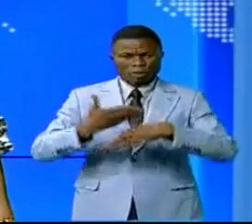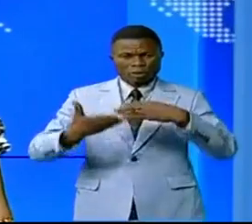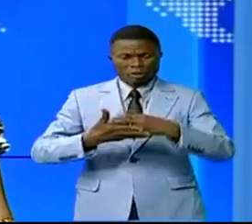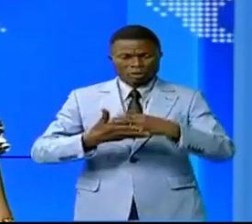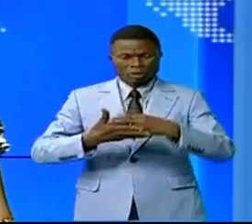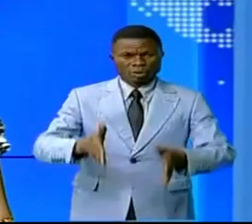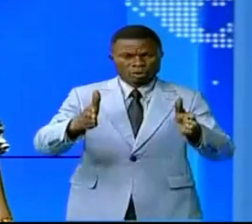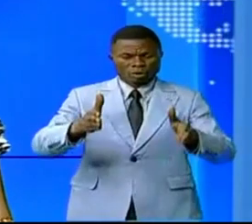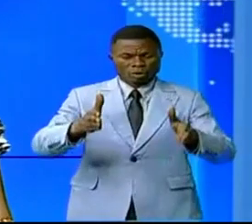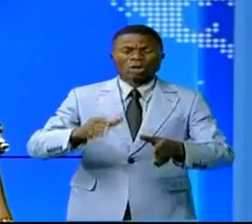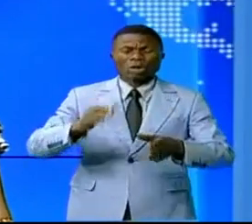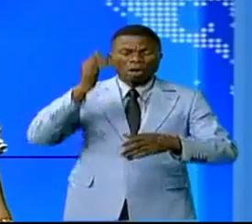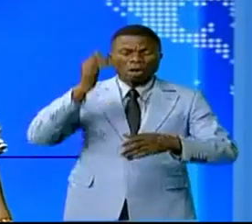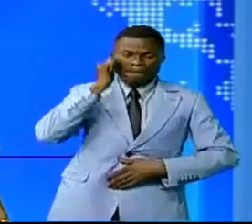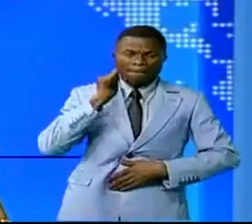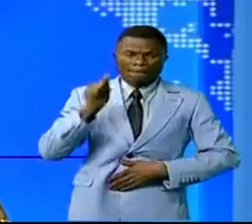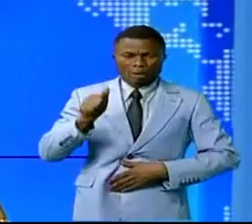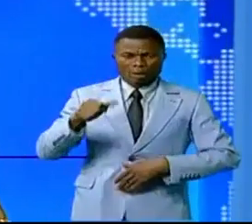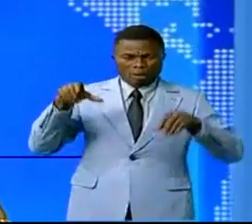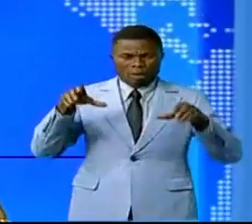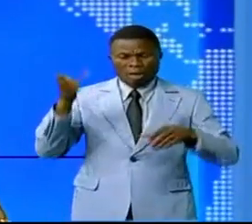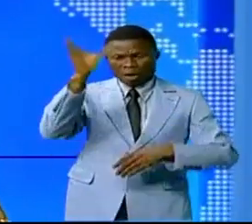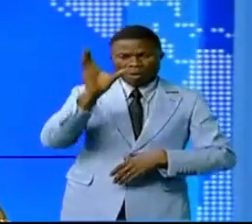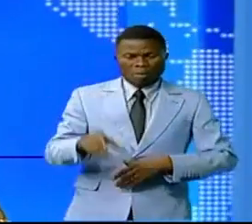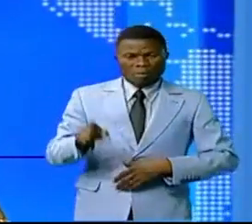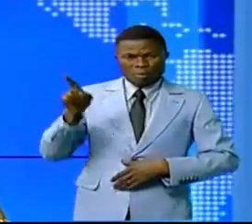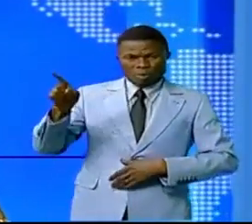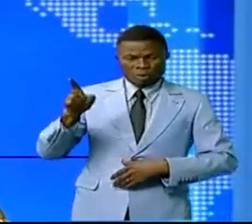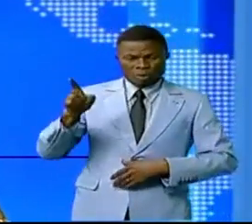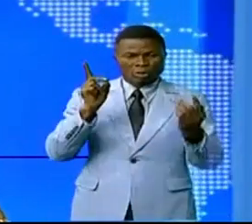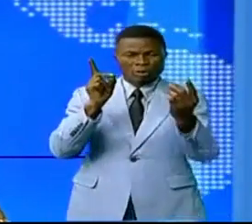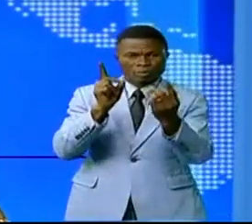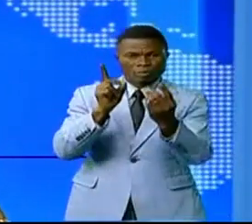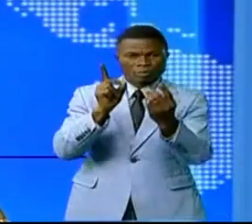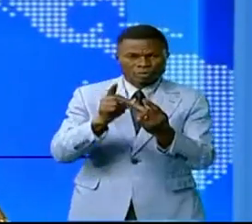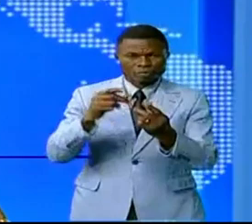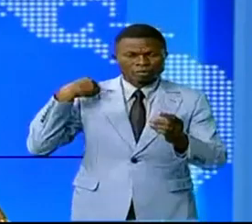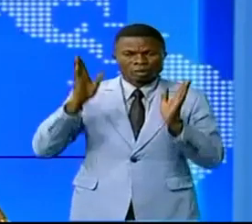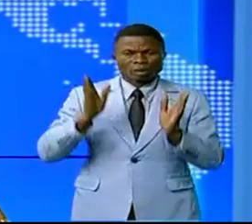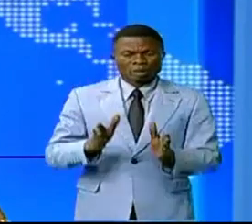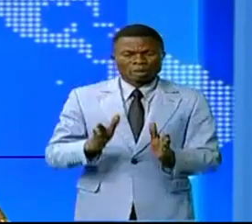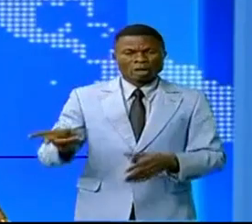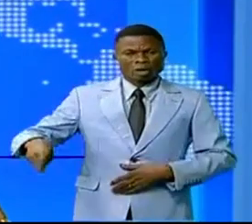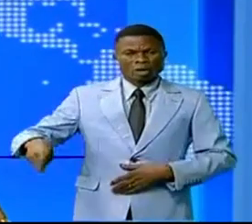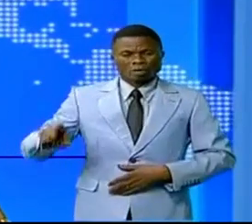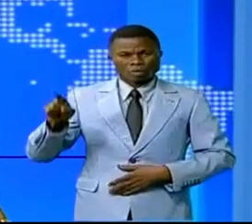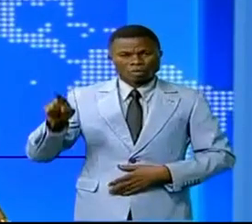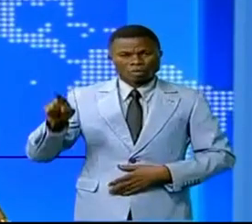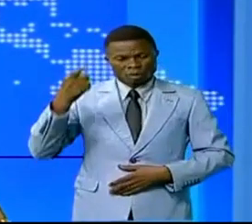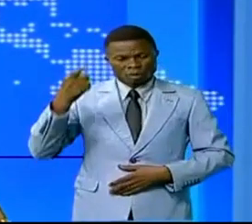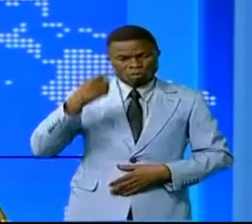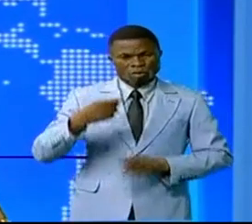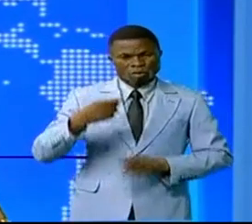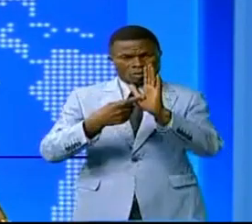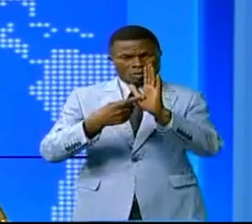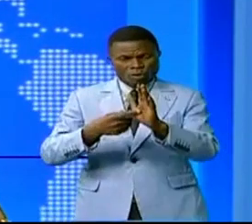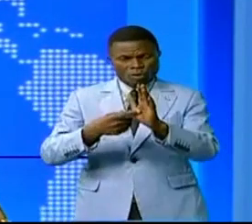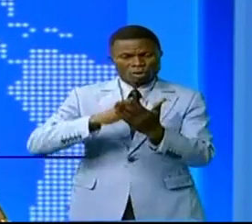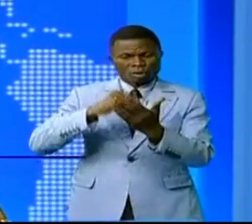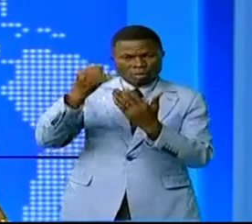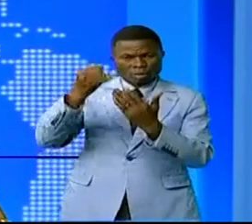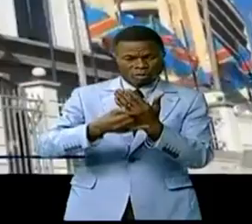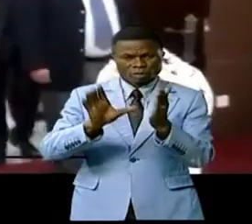infrastructures portuaires sont au Congo central. Ils ont rencontré le gouverneur Justin Lumba pour présenter ce projet.